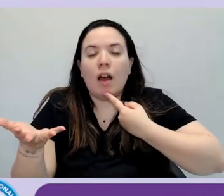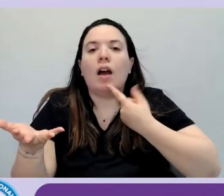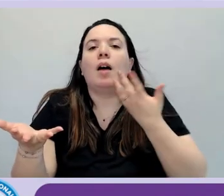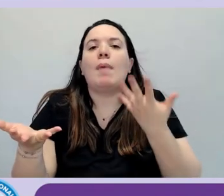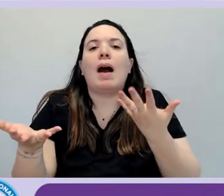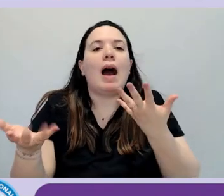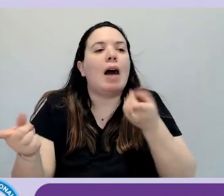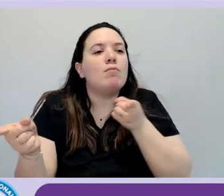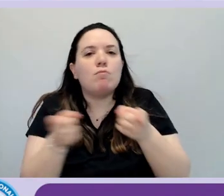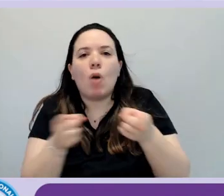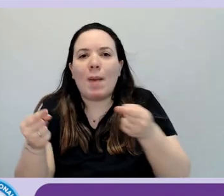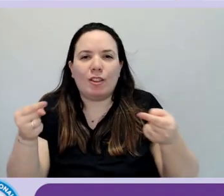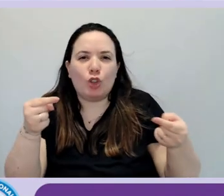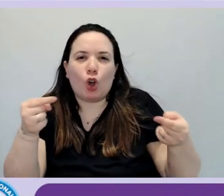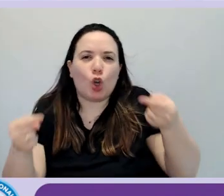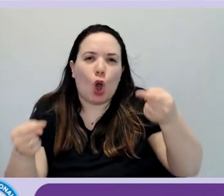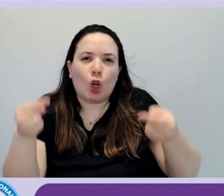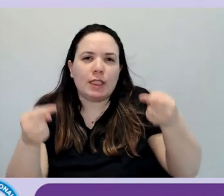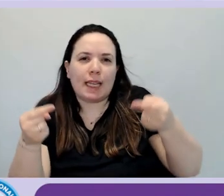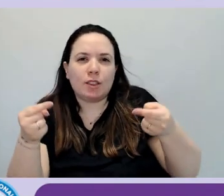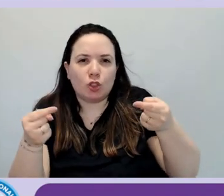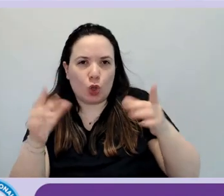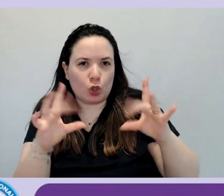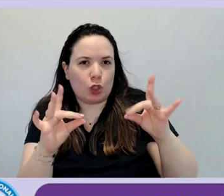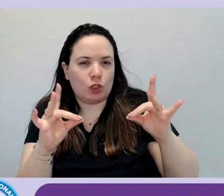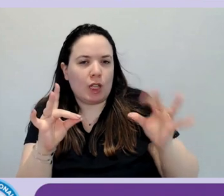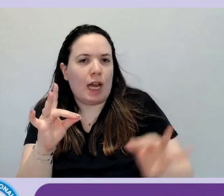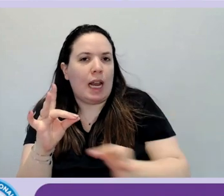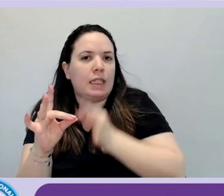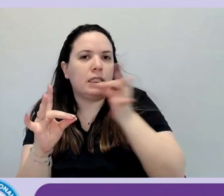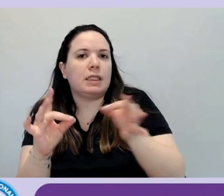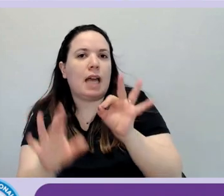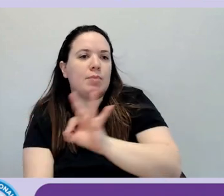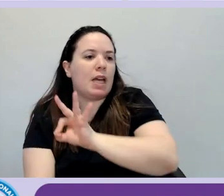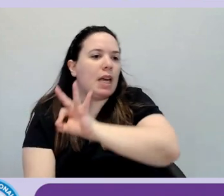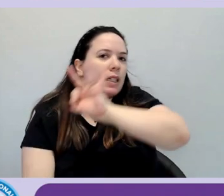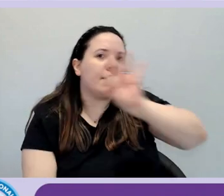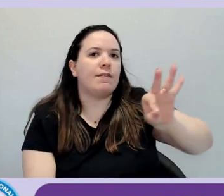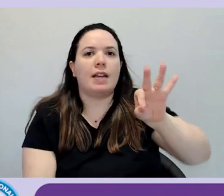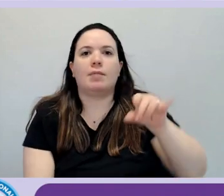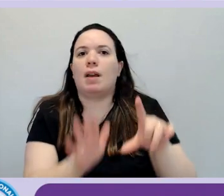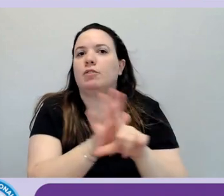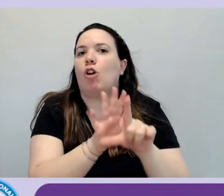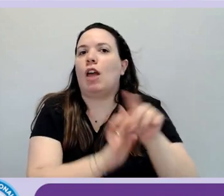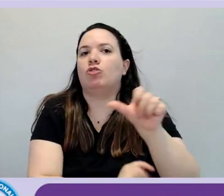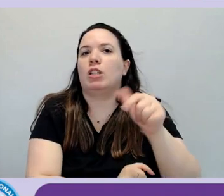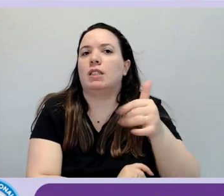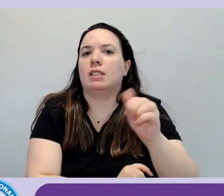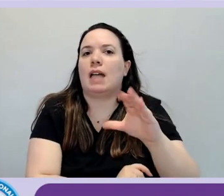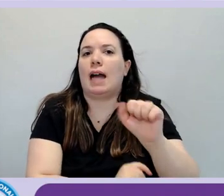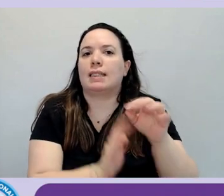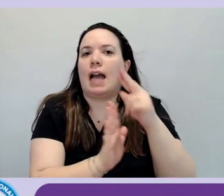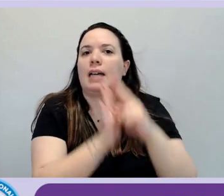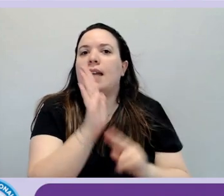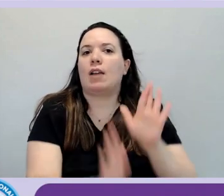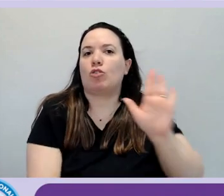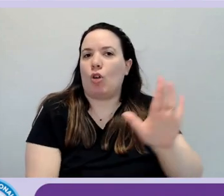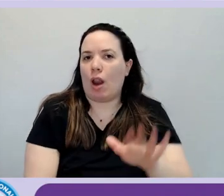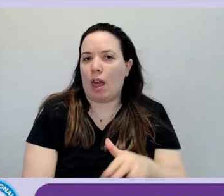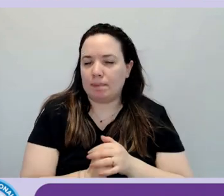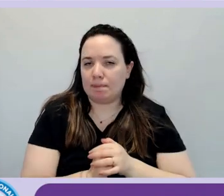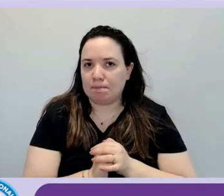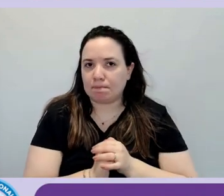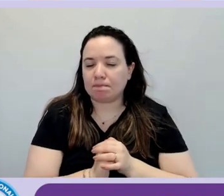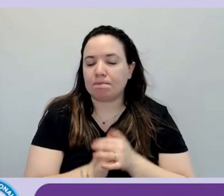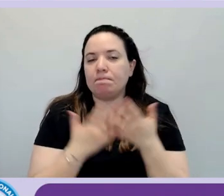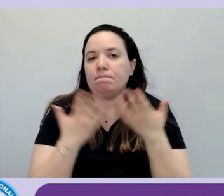contenzioso legato all'ambito digitale fanno riferimento alle regole tecniche della legge stanca. Similmente la